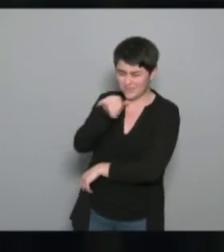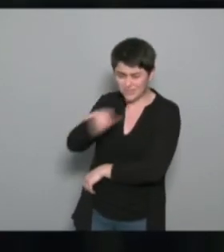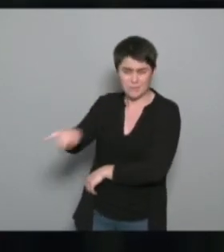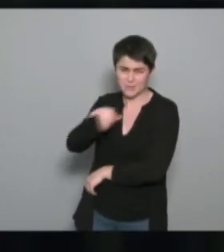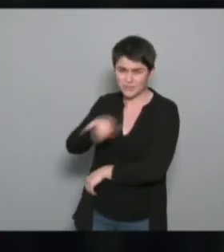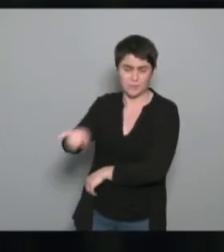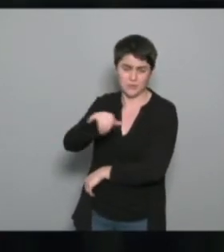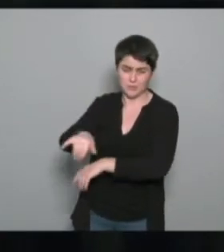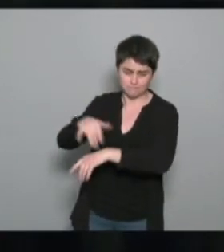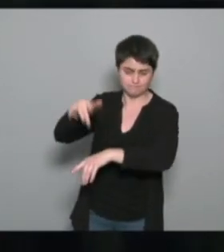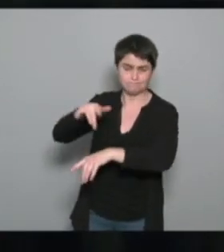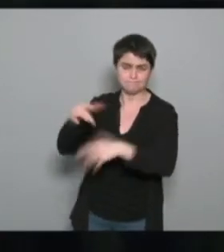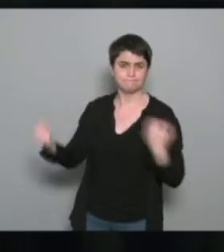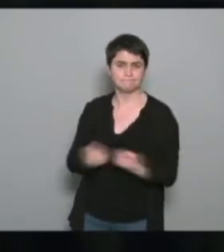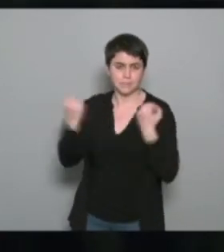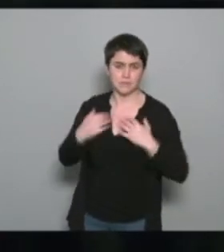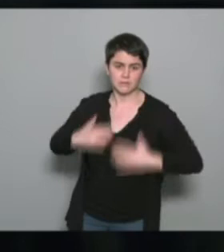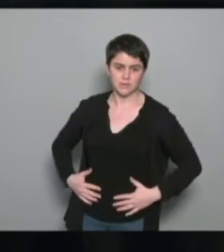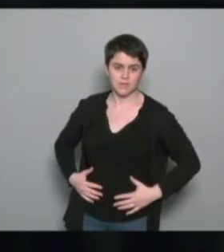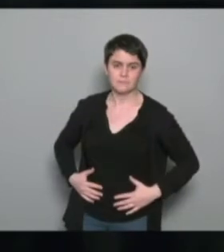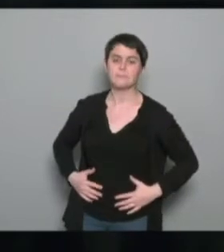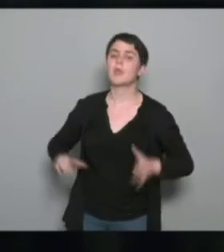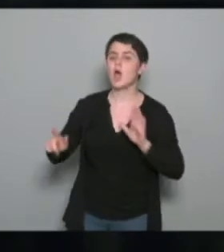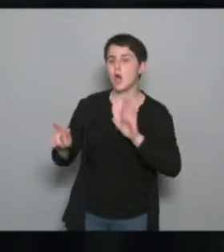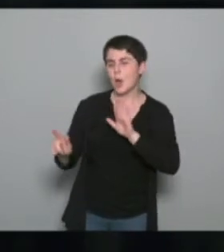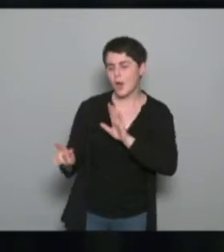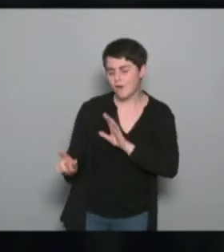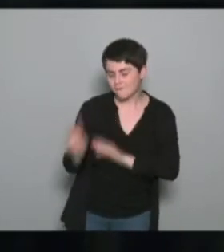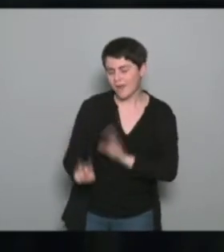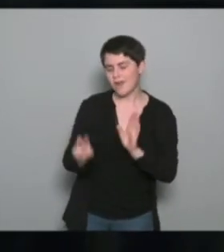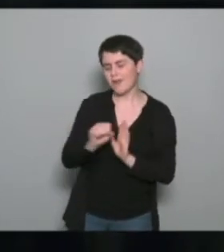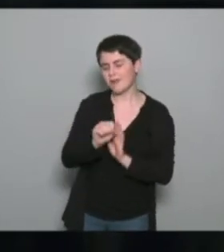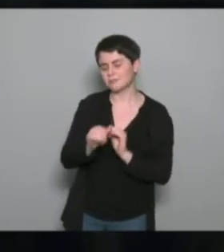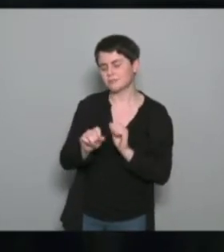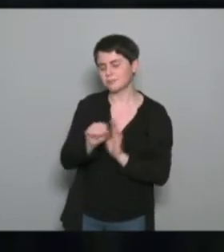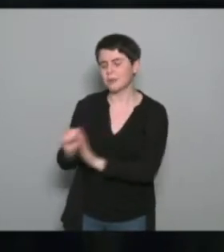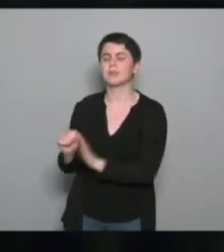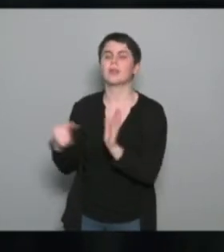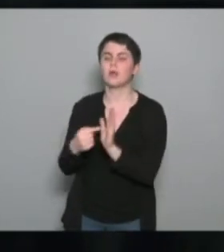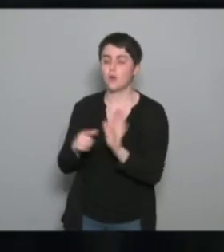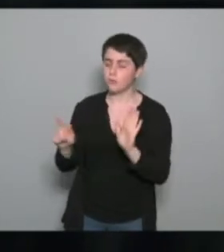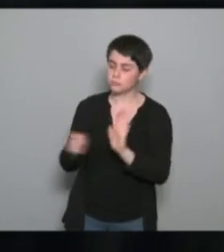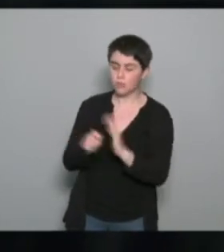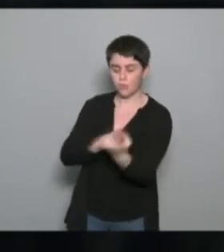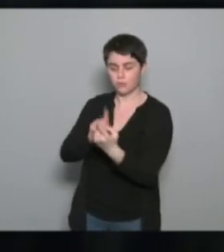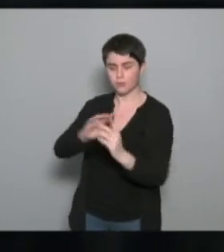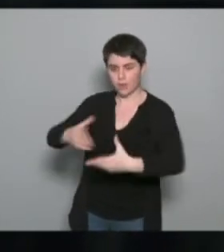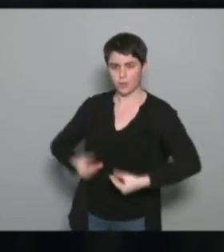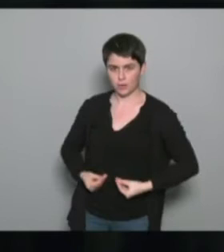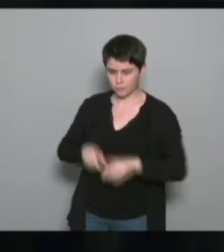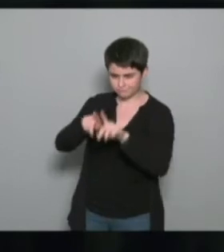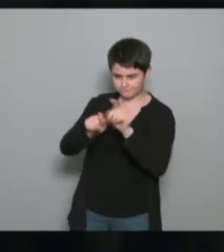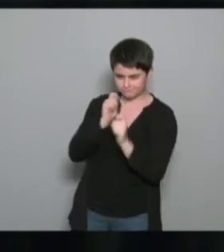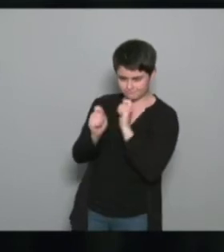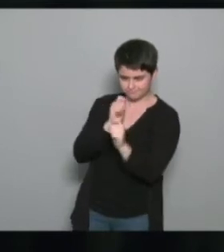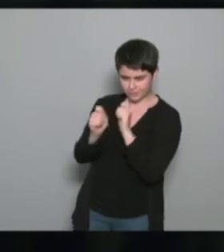tout se joue au rendez-vous d'accueil, en fait, puisqu'on fait un entretien motivationnel. Et on se rend compte que les personnes qui viennent sur cet entretien,